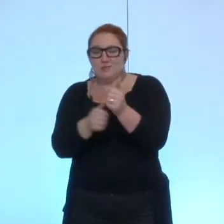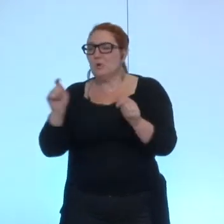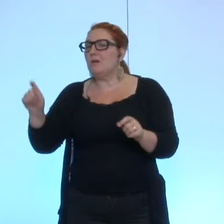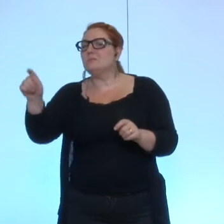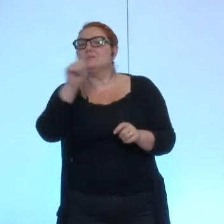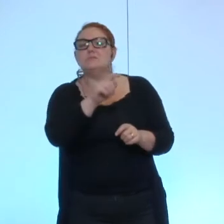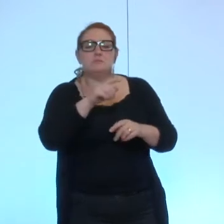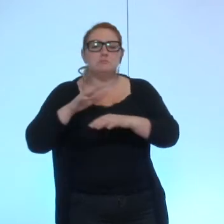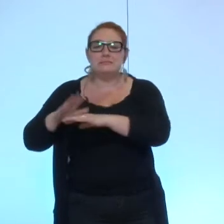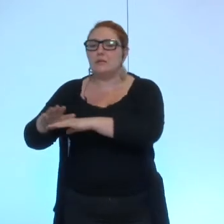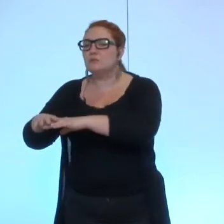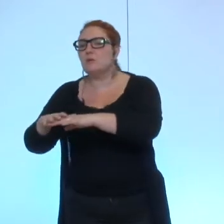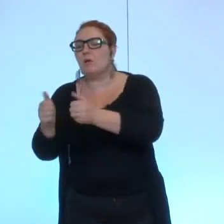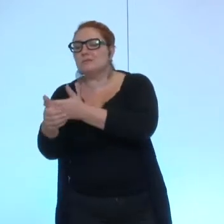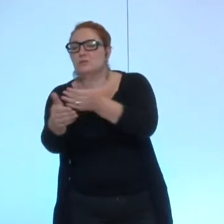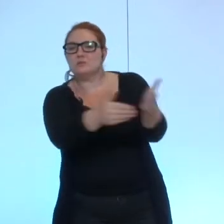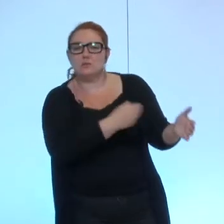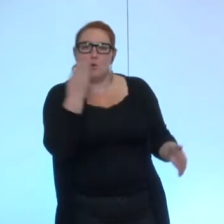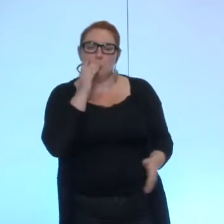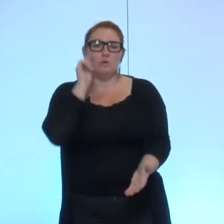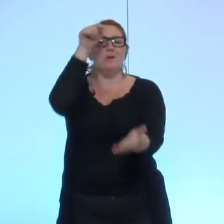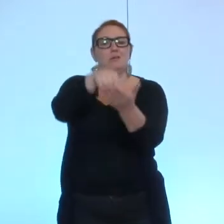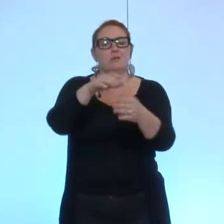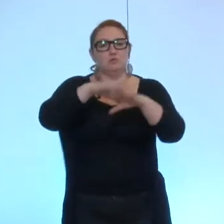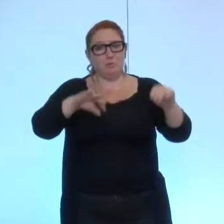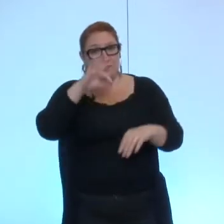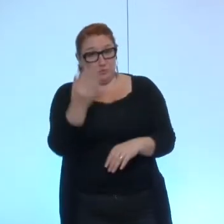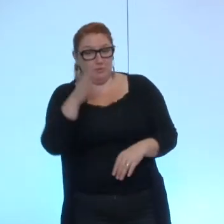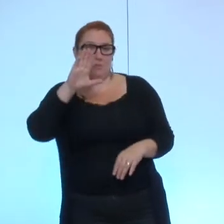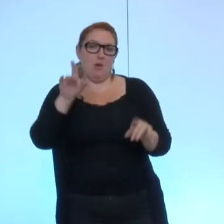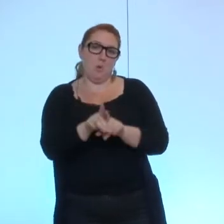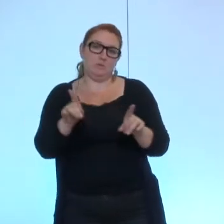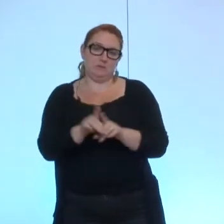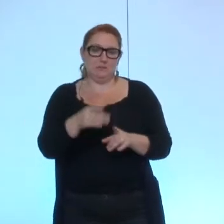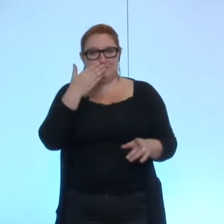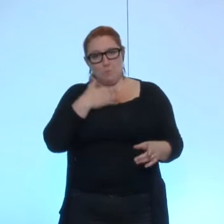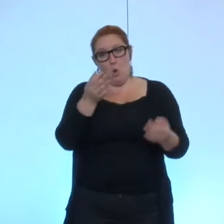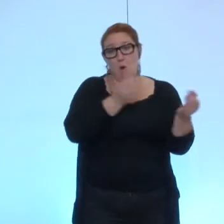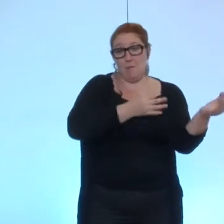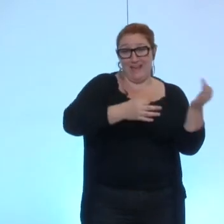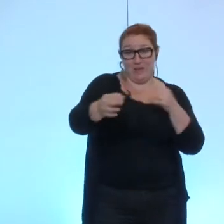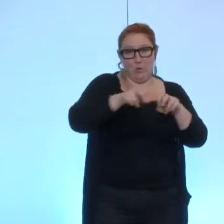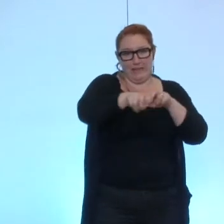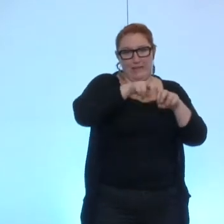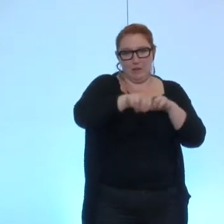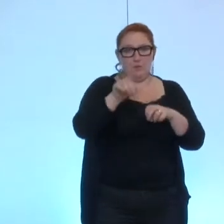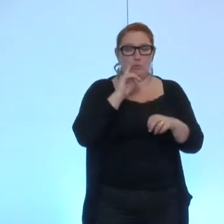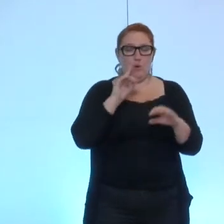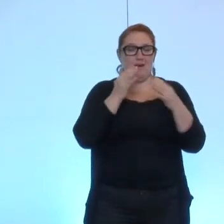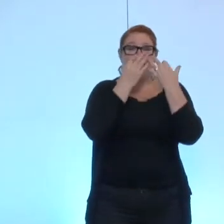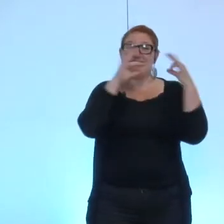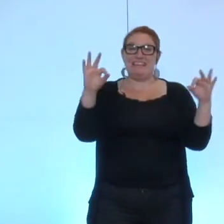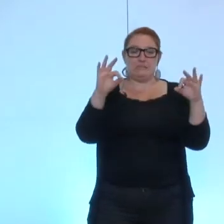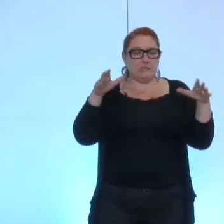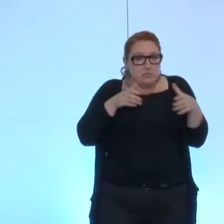secteurs d'aller là-bas mais il est sans doute aussi préférable d'y aller de façon régulière plutôt que d'y aller à 10 comme ça